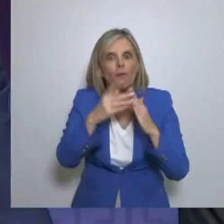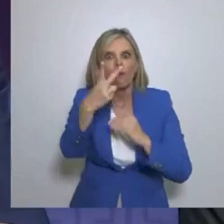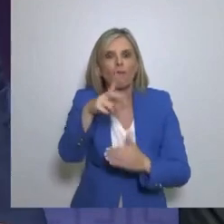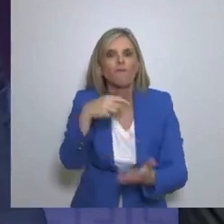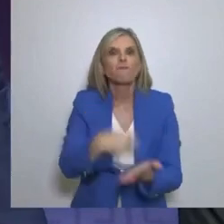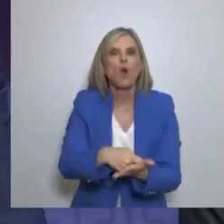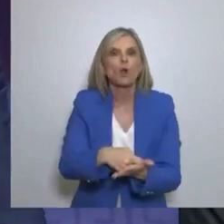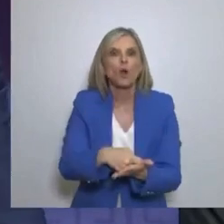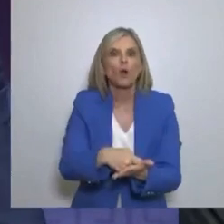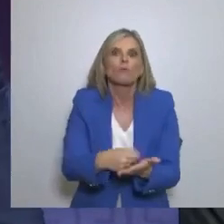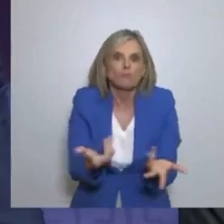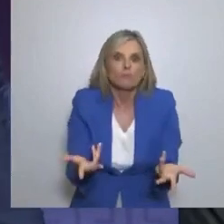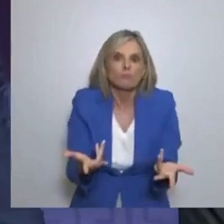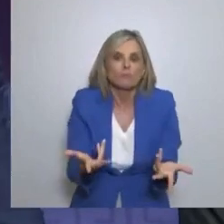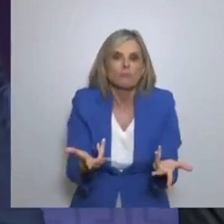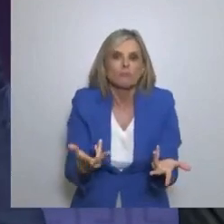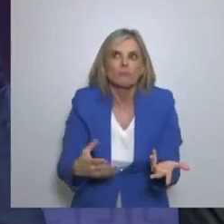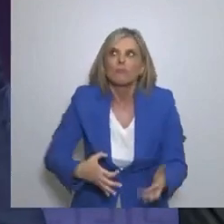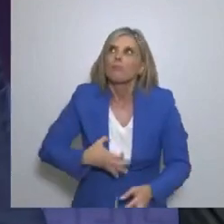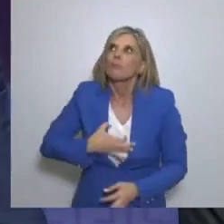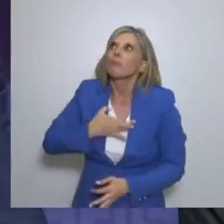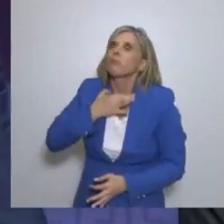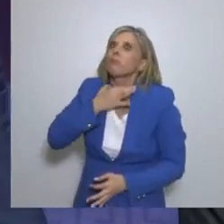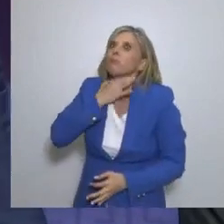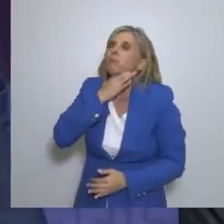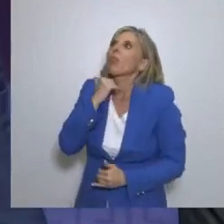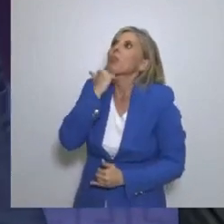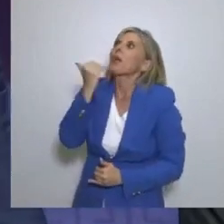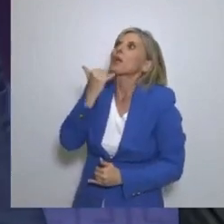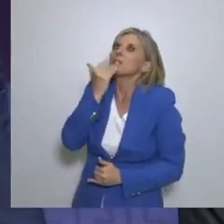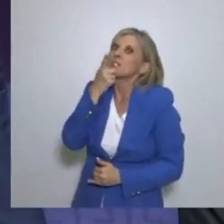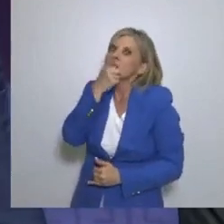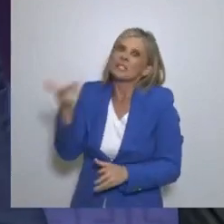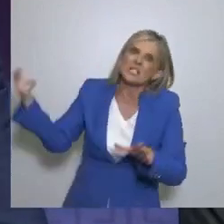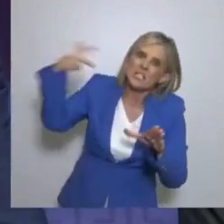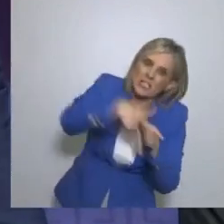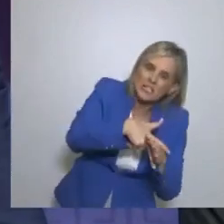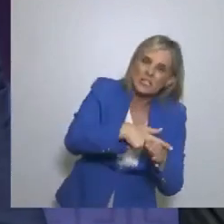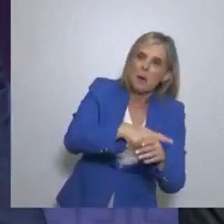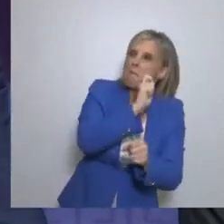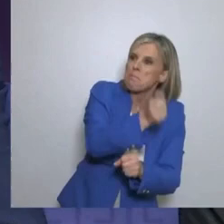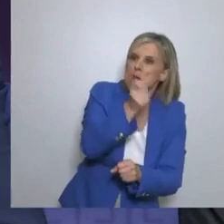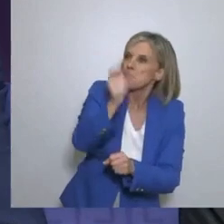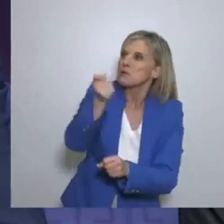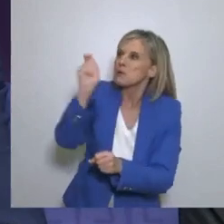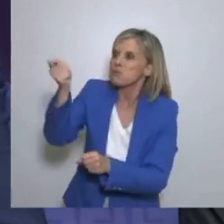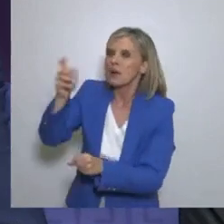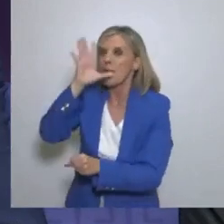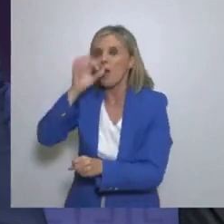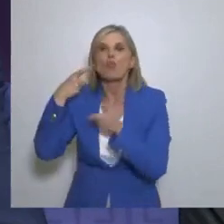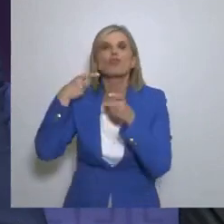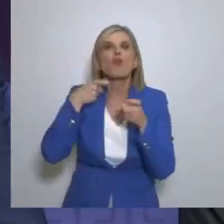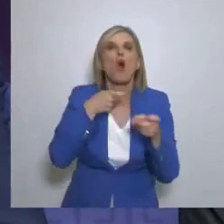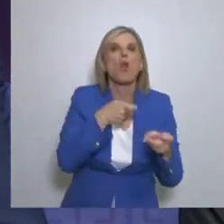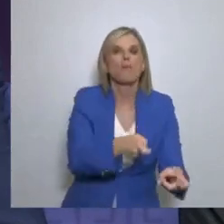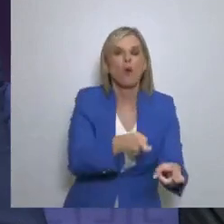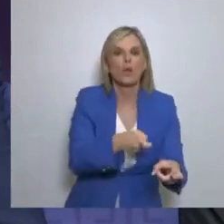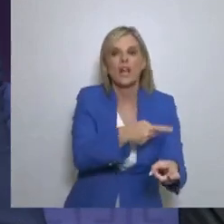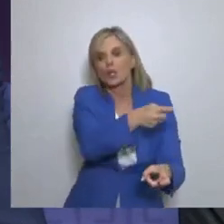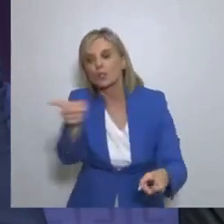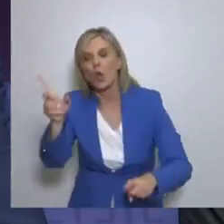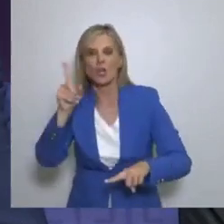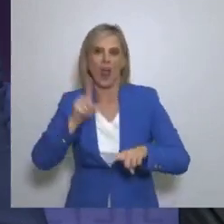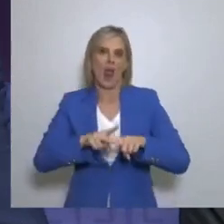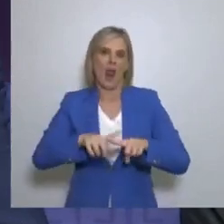Όλοι αυτοί οι φόροι είναι εξοντοτικοί Είναι καταδικαστικοί Και είναι δολοφονικοί Εναντίον των Ελλήνων